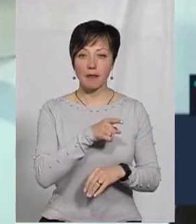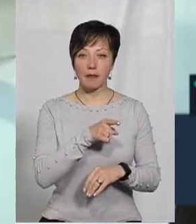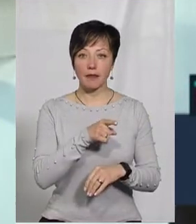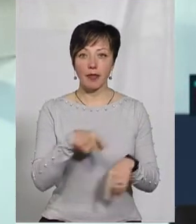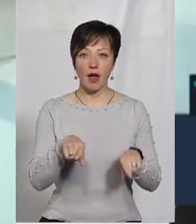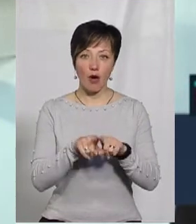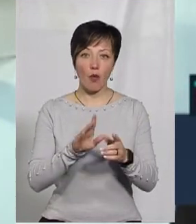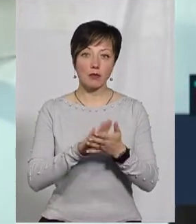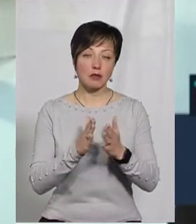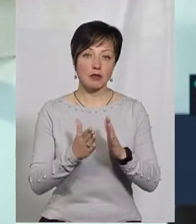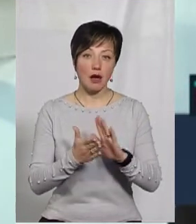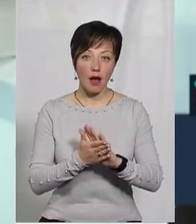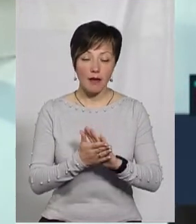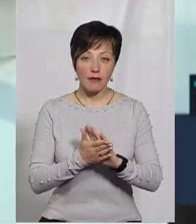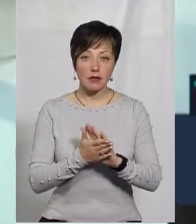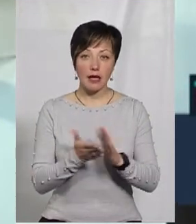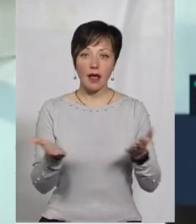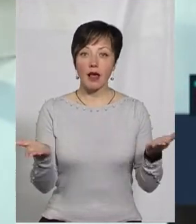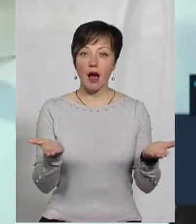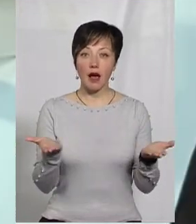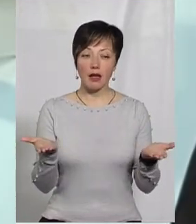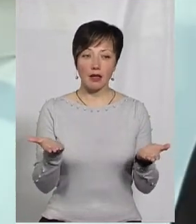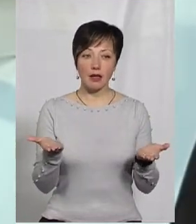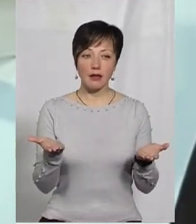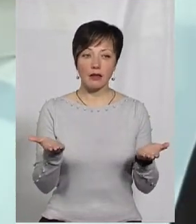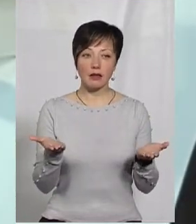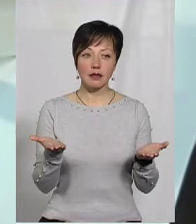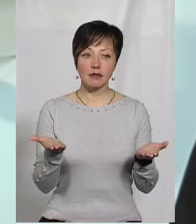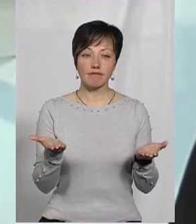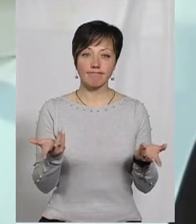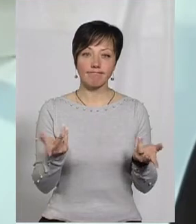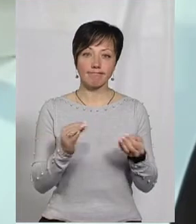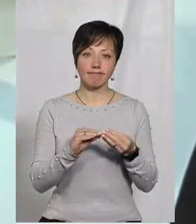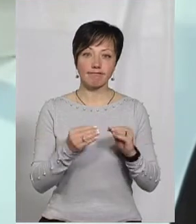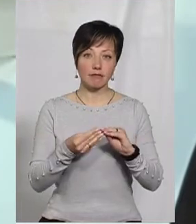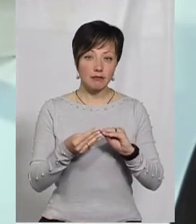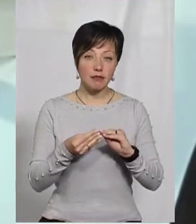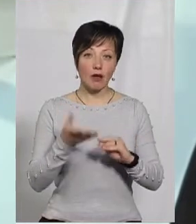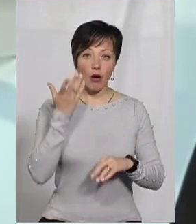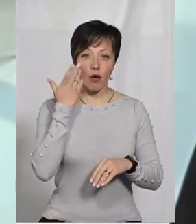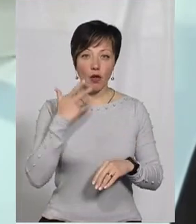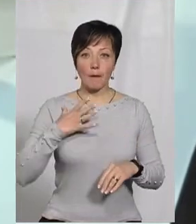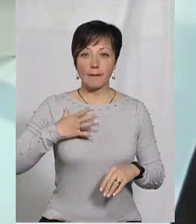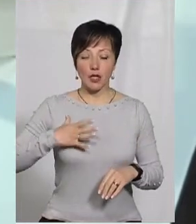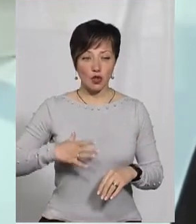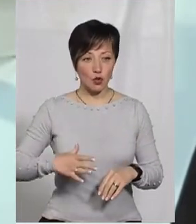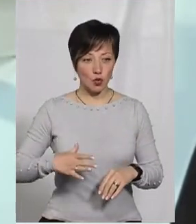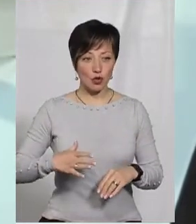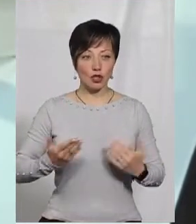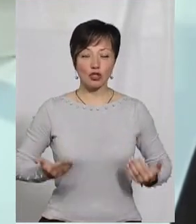певне такі обставини, які, такі виклики, навіть, скажімо так, коли прийшлося